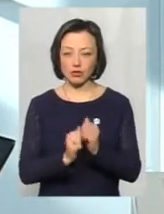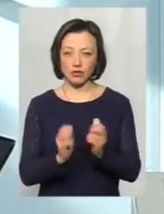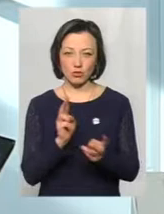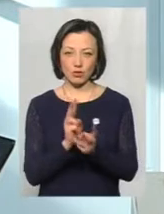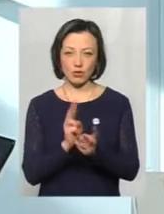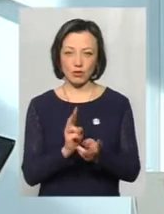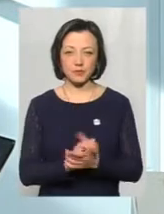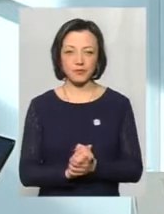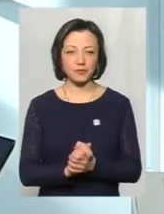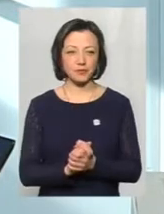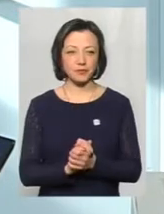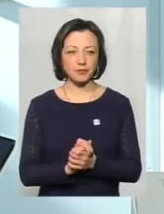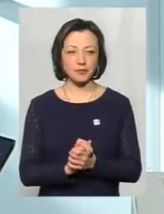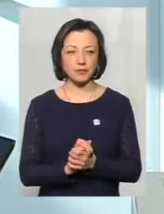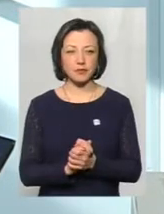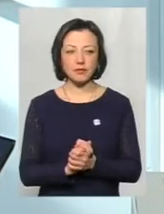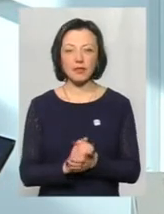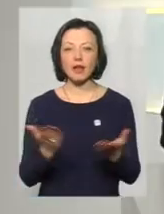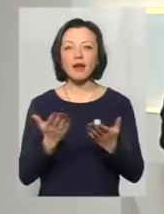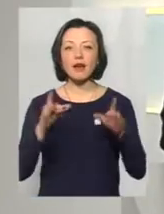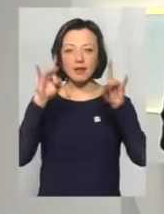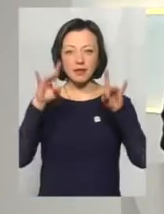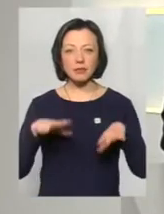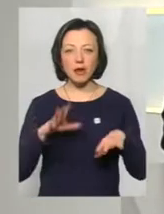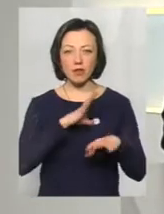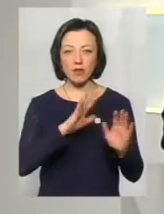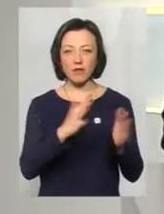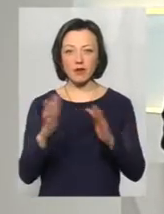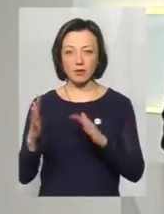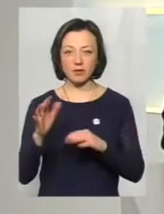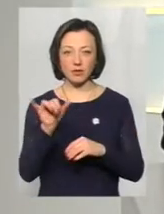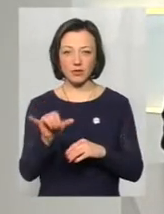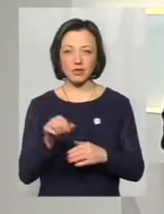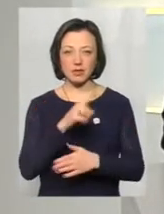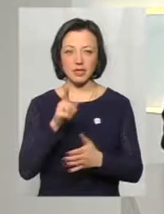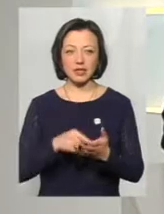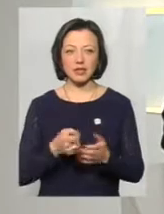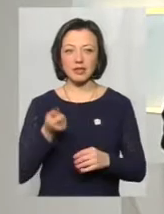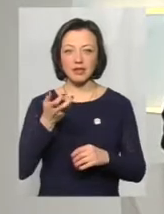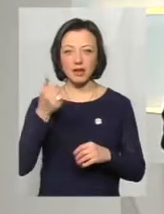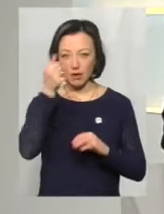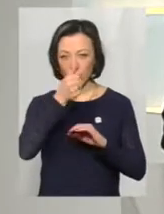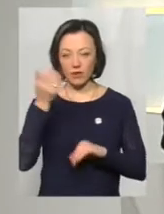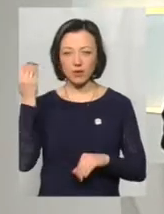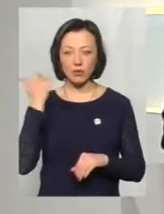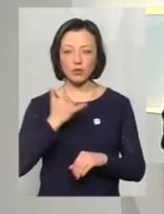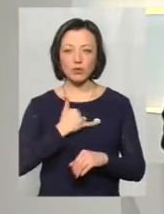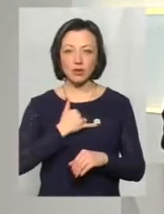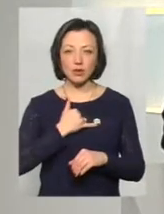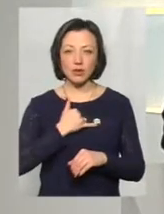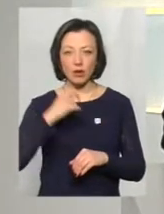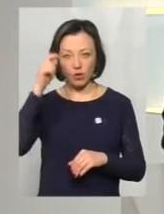А які такі випадки екстремальні були? Ну, декілька років назад у нас